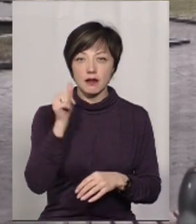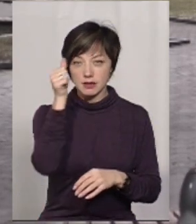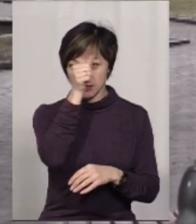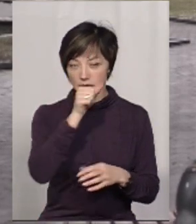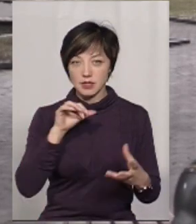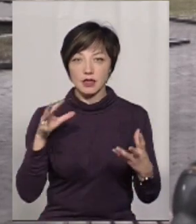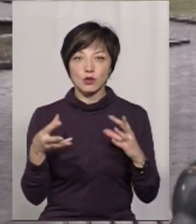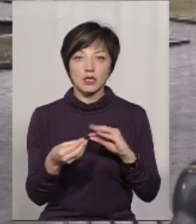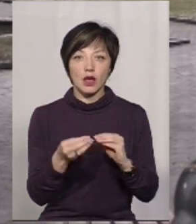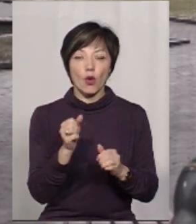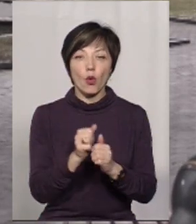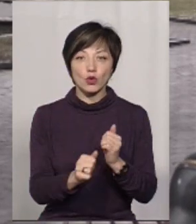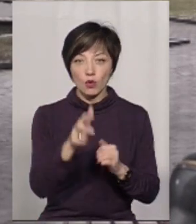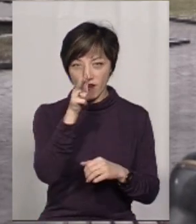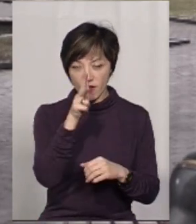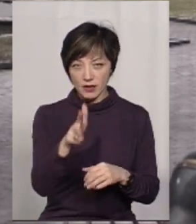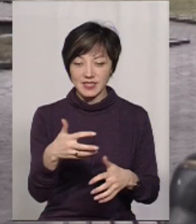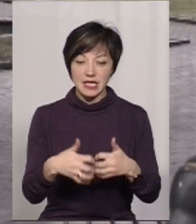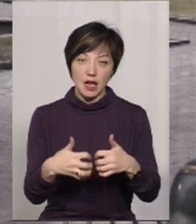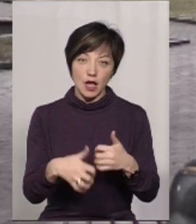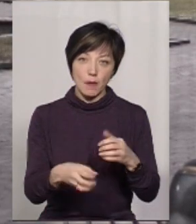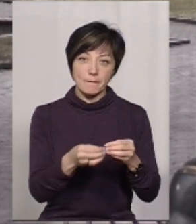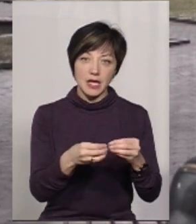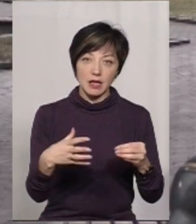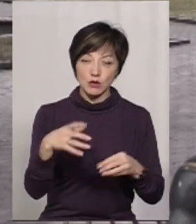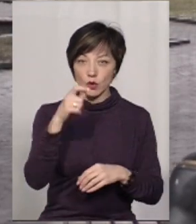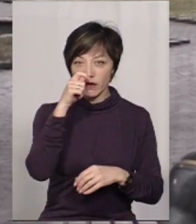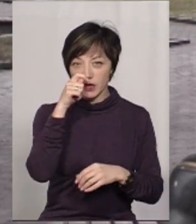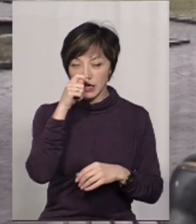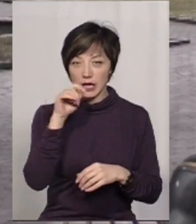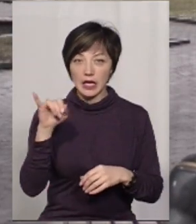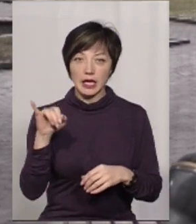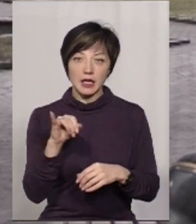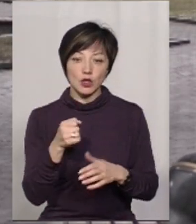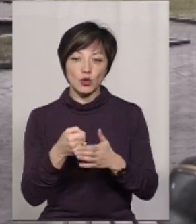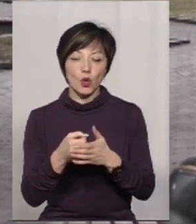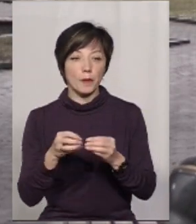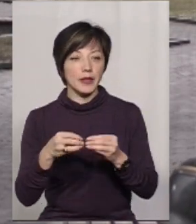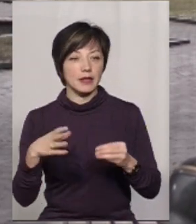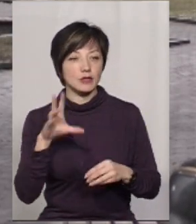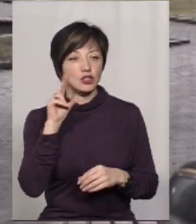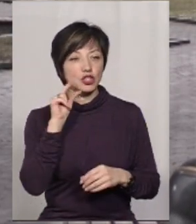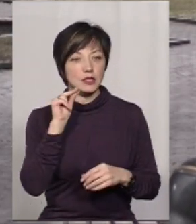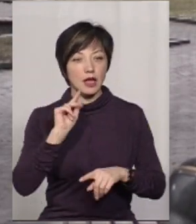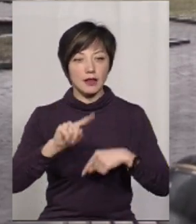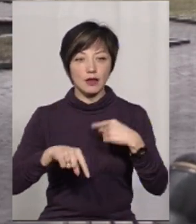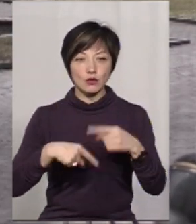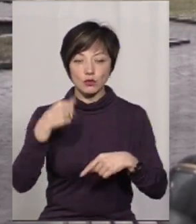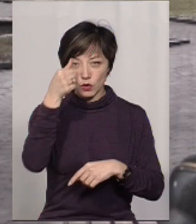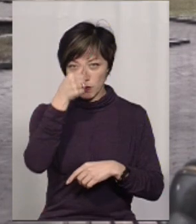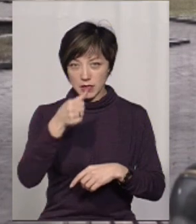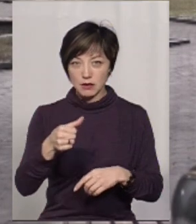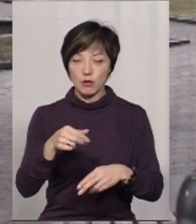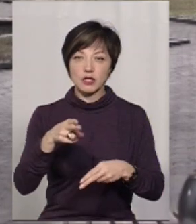результатами кожного кварталу. Тобто в середньому це десь 15 квітня і до 15 числа наступного місяця по